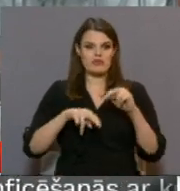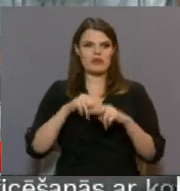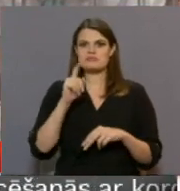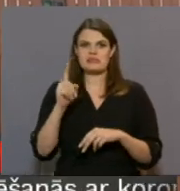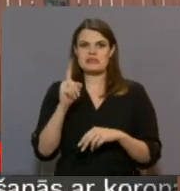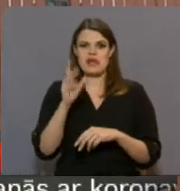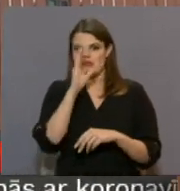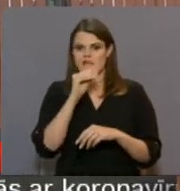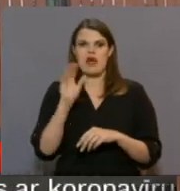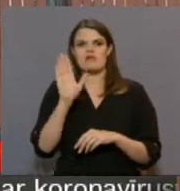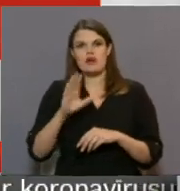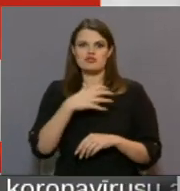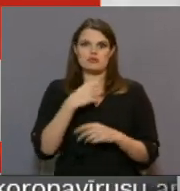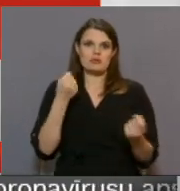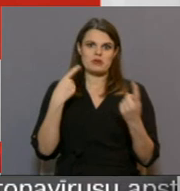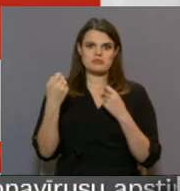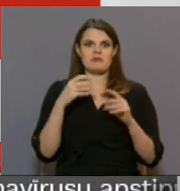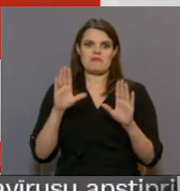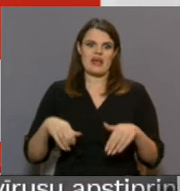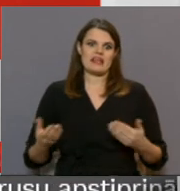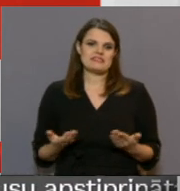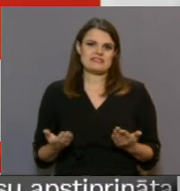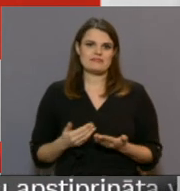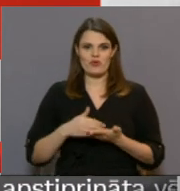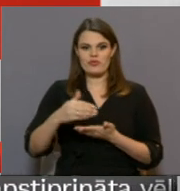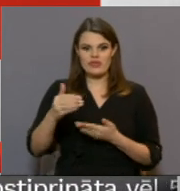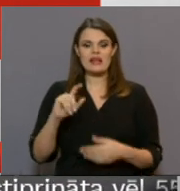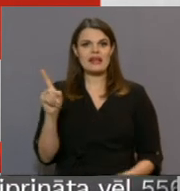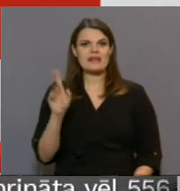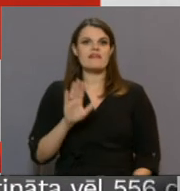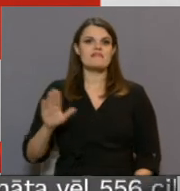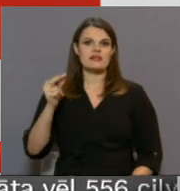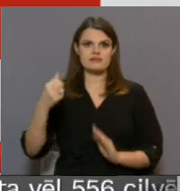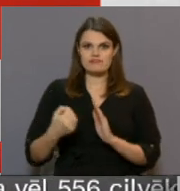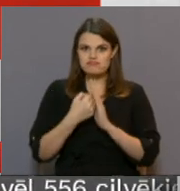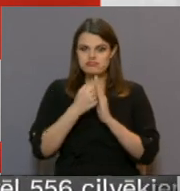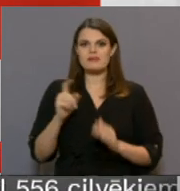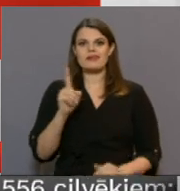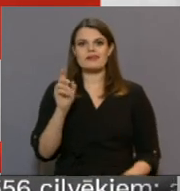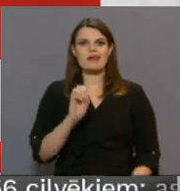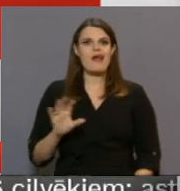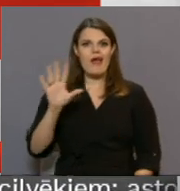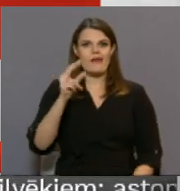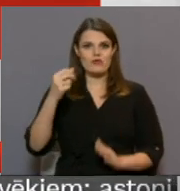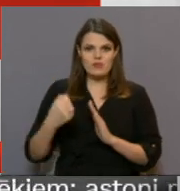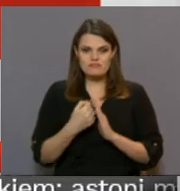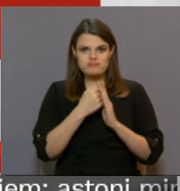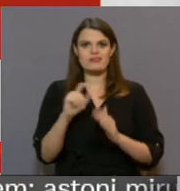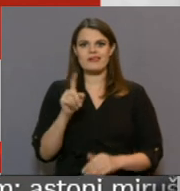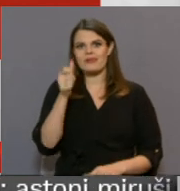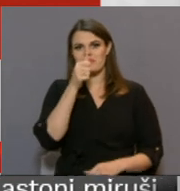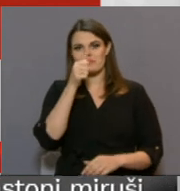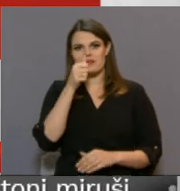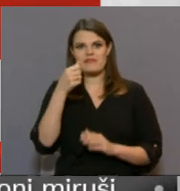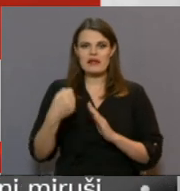valsts un pašvaldību pasūtījumiem. Ir valsts finansējums, ir Eiropas finansējums, ir savukārt privātais